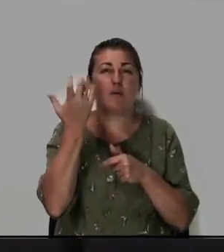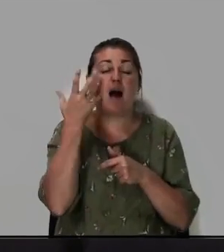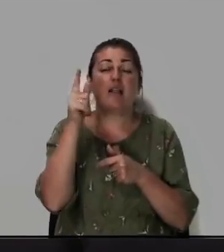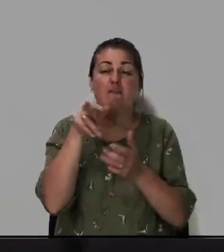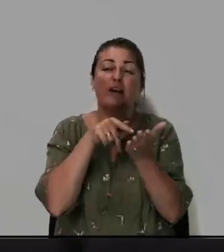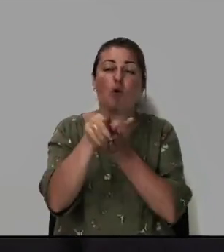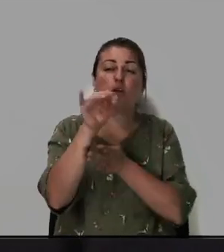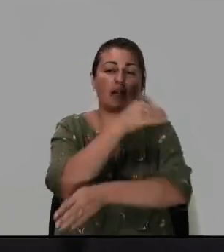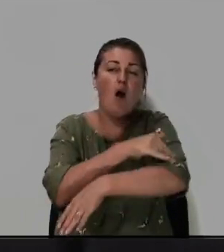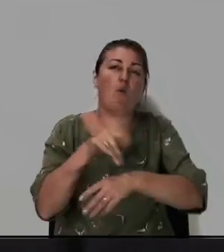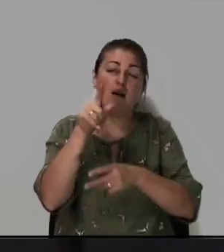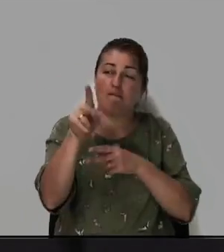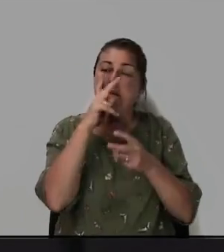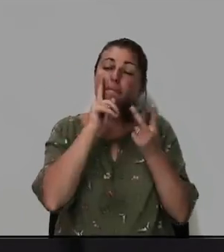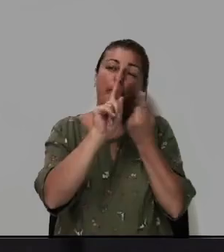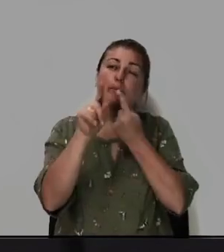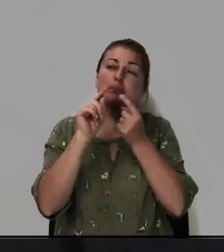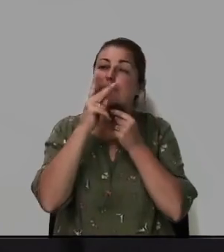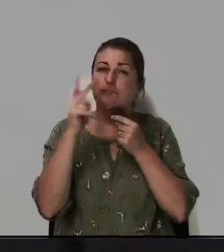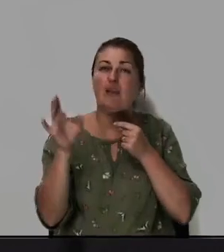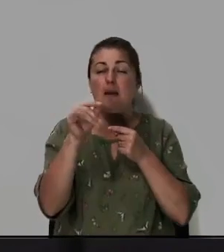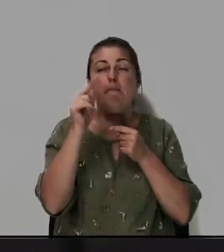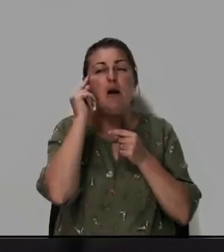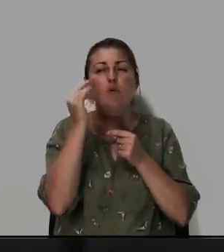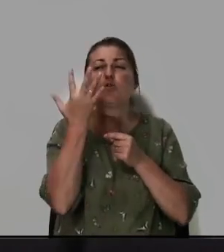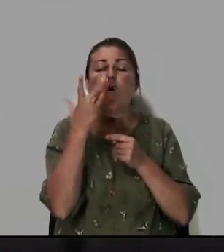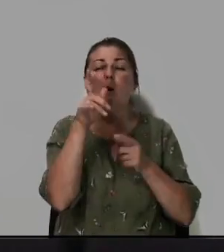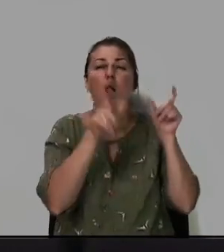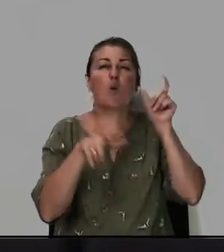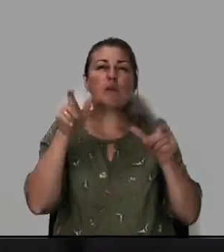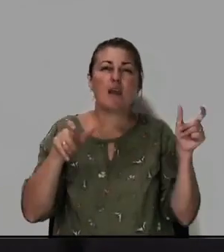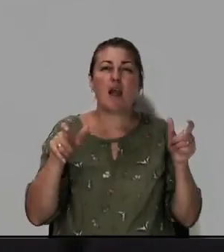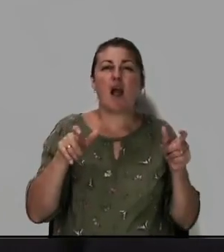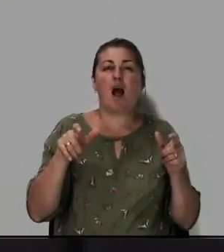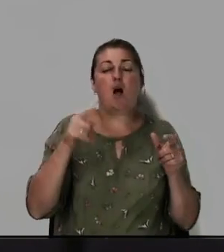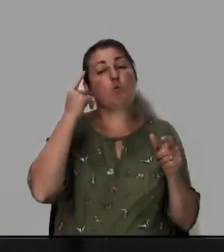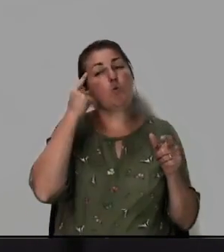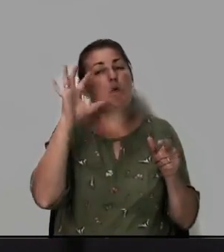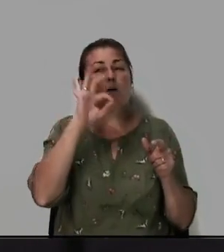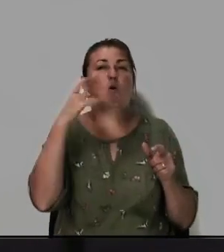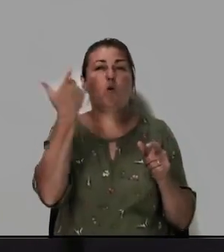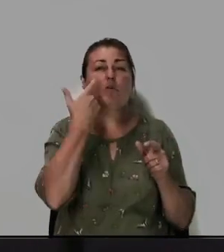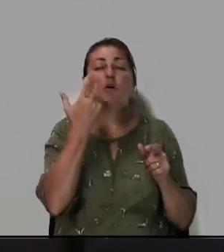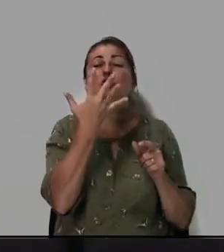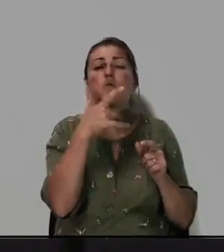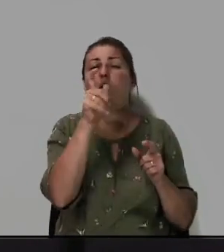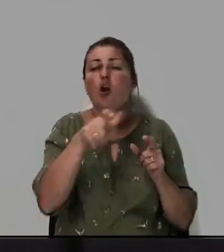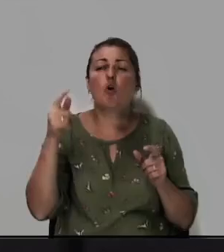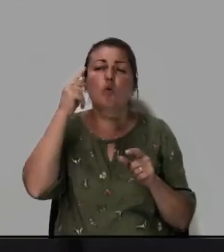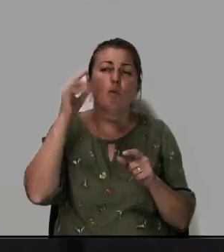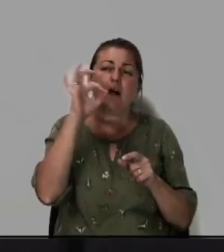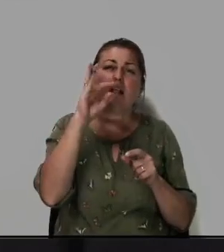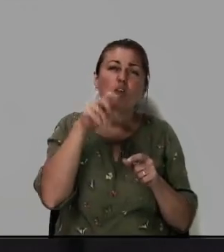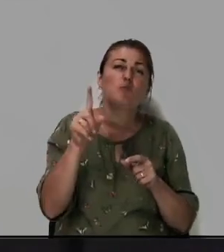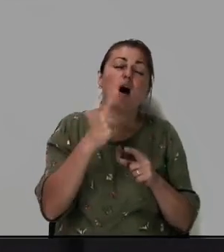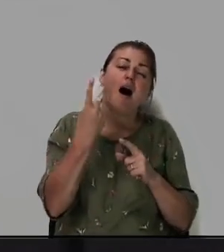по улице посмотрите и подумайте сколько людей думают о Господе. Сколько людей думают о том